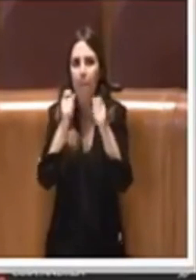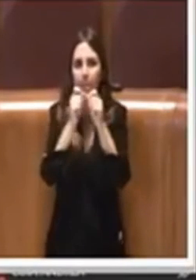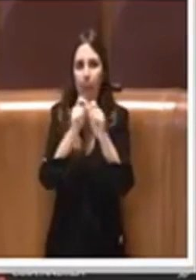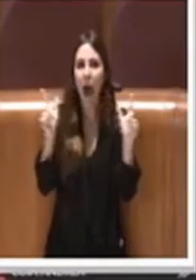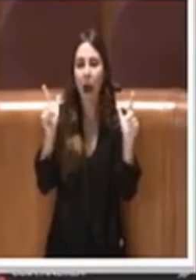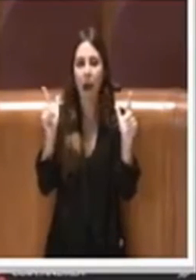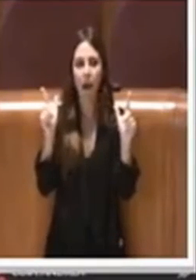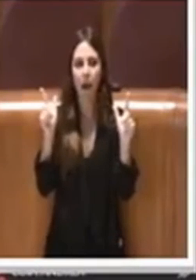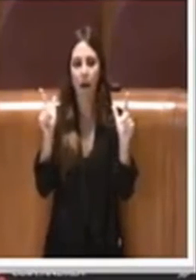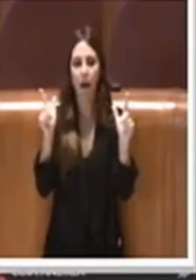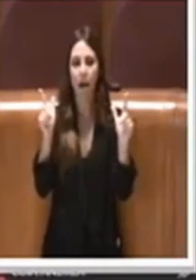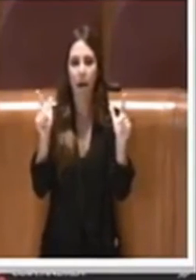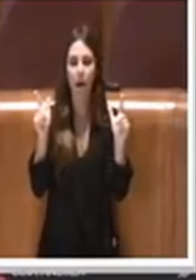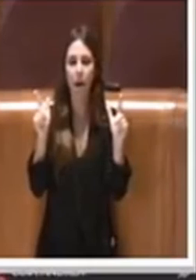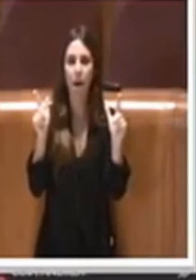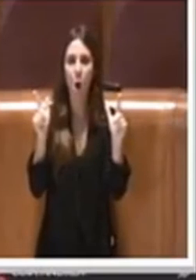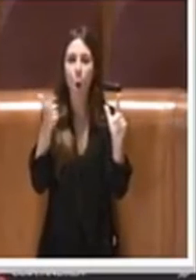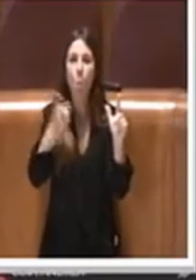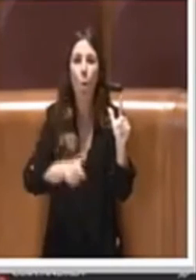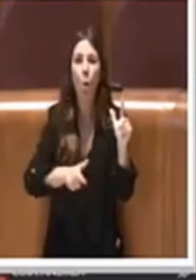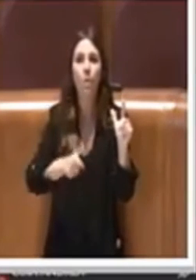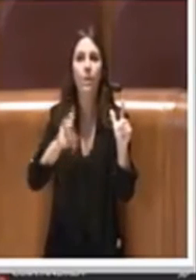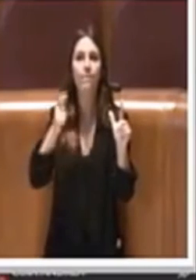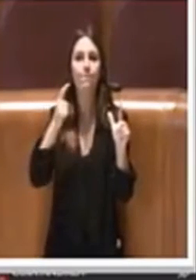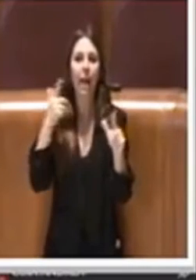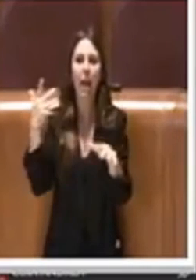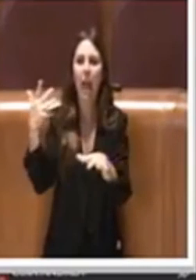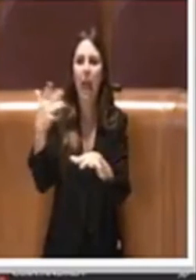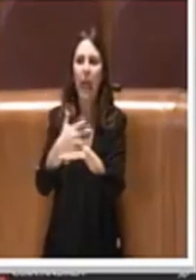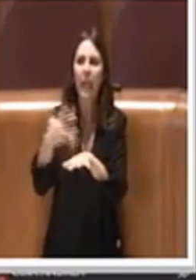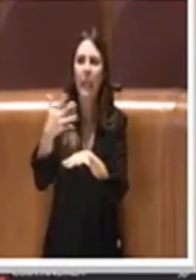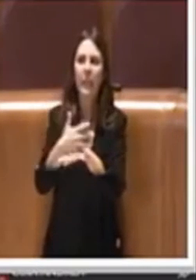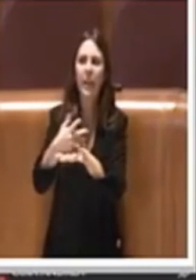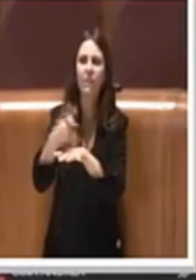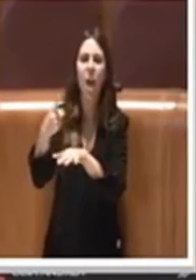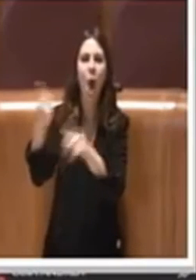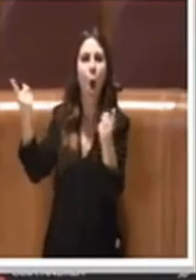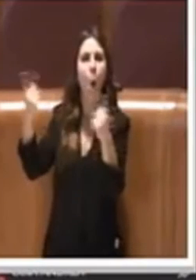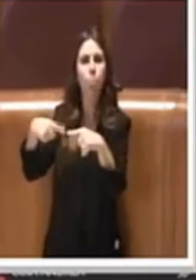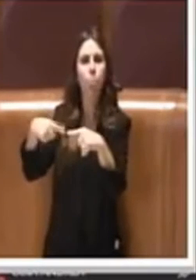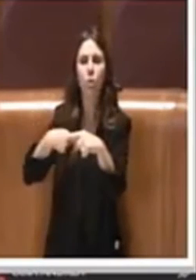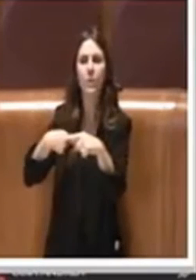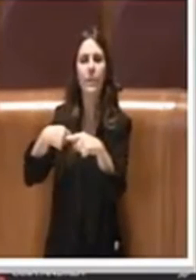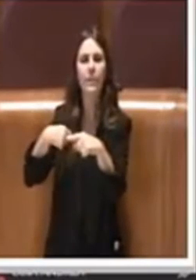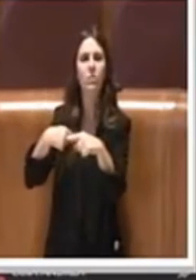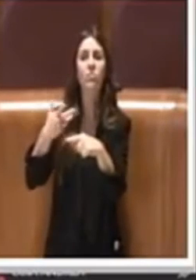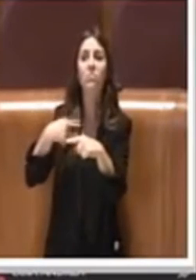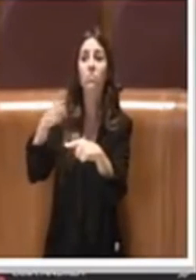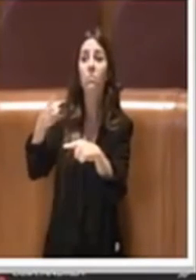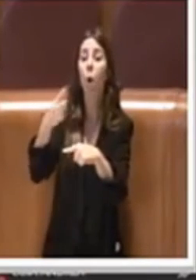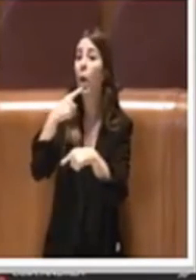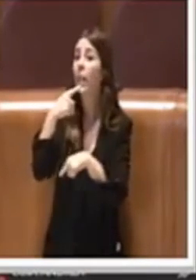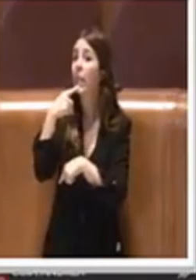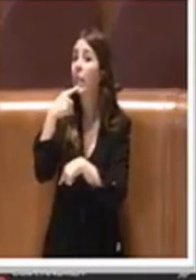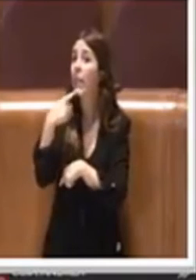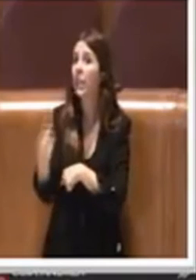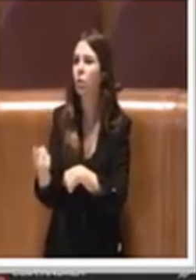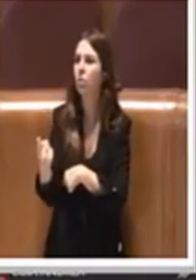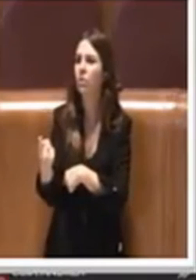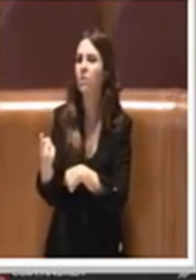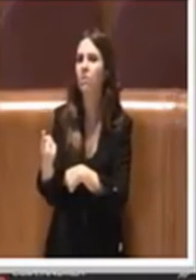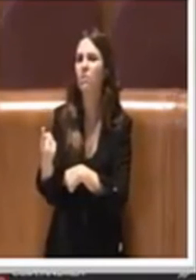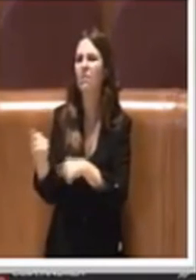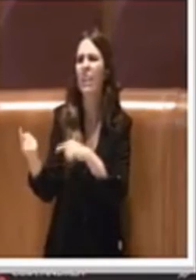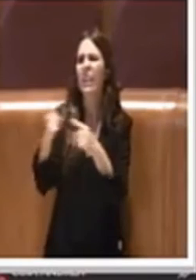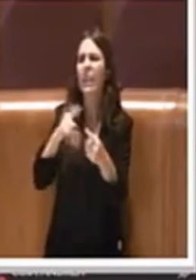po', ecco, stupefatto, perché ogni tanto ho sentito degli interventi da parte dell'opposizione, dove chiaramente hanno affermato che, diciamo, si sta